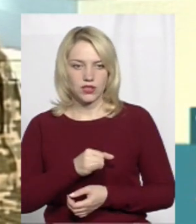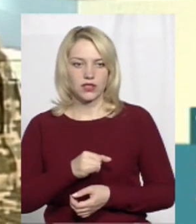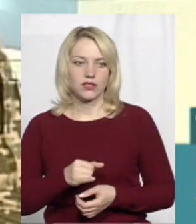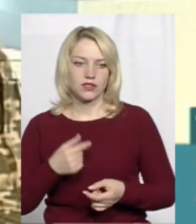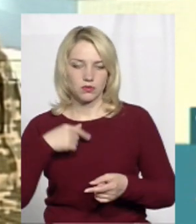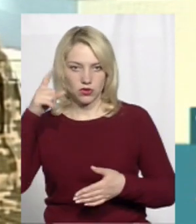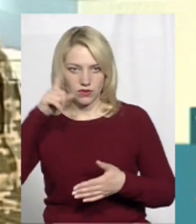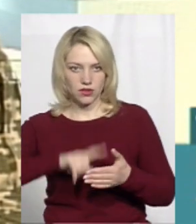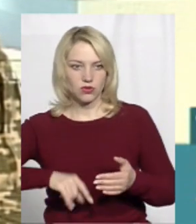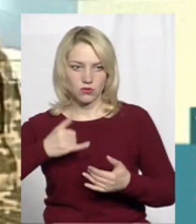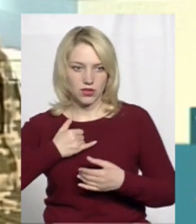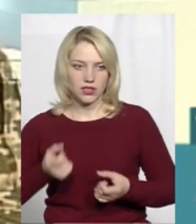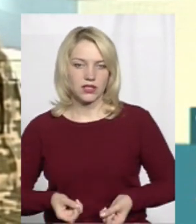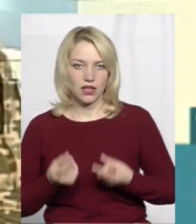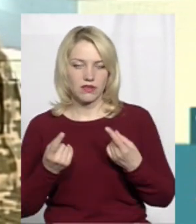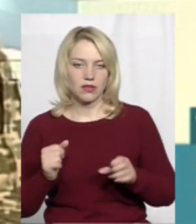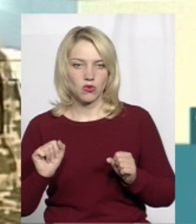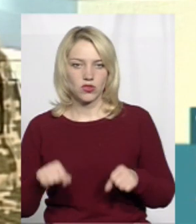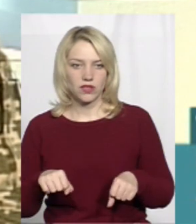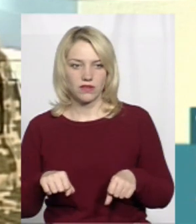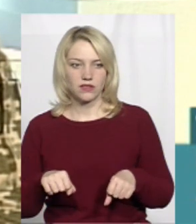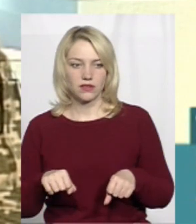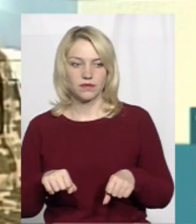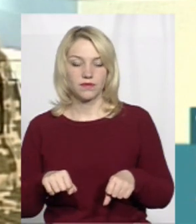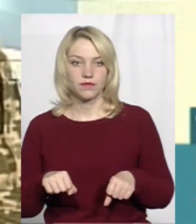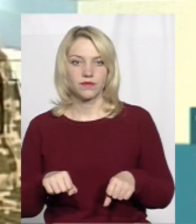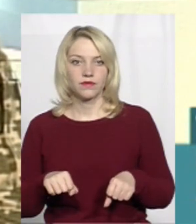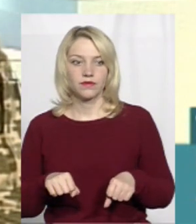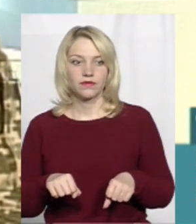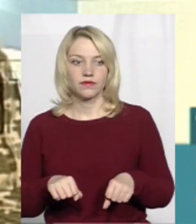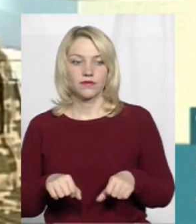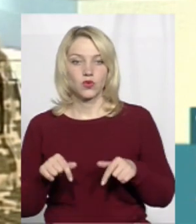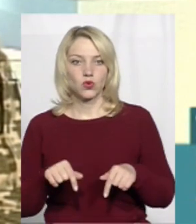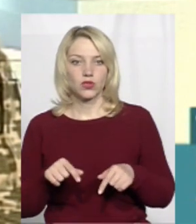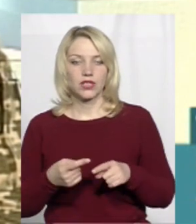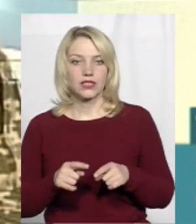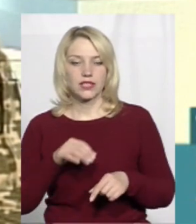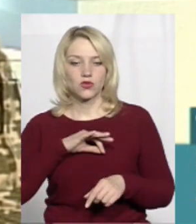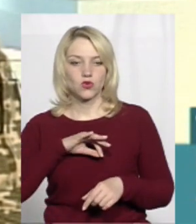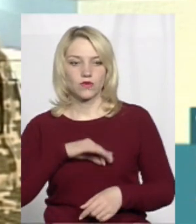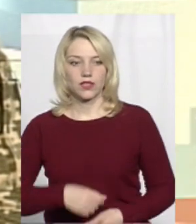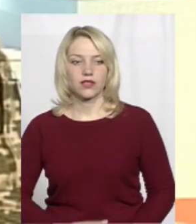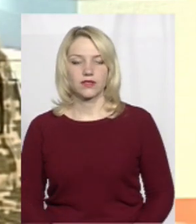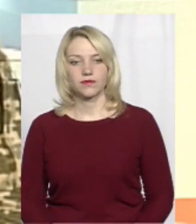Сподіваюся, що в мене з'явиться можливість і тут їх застосувати.